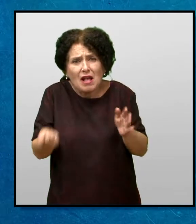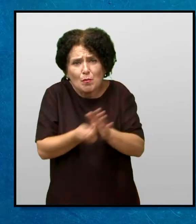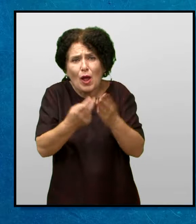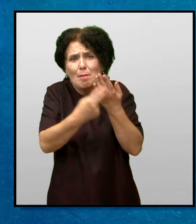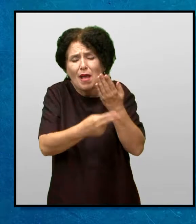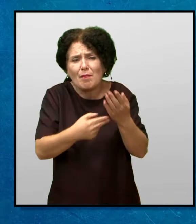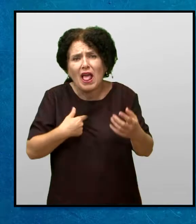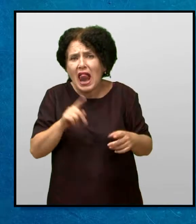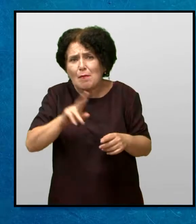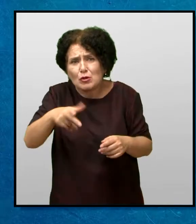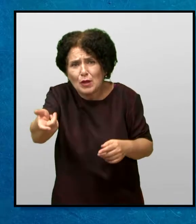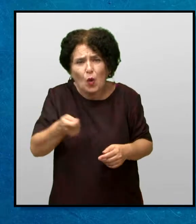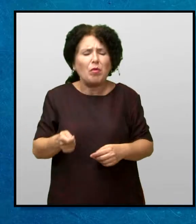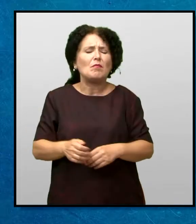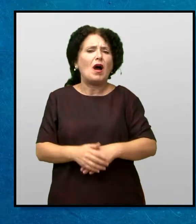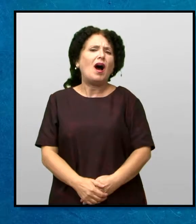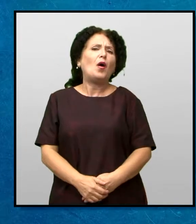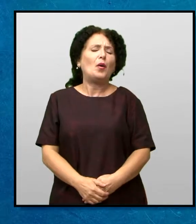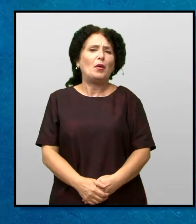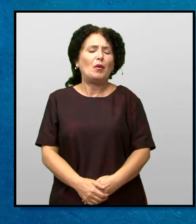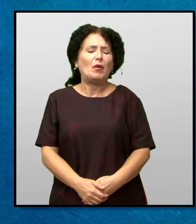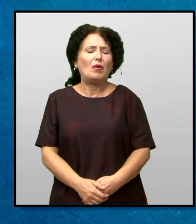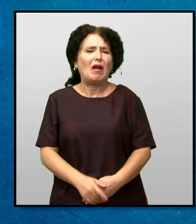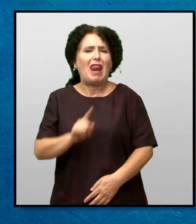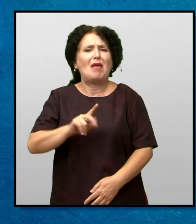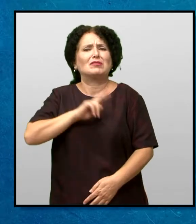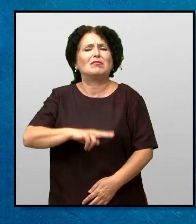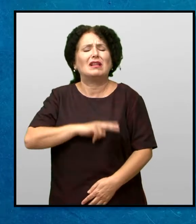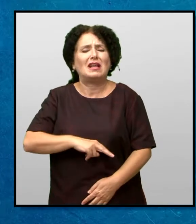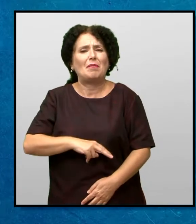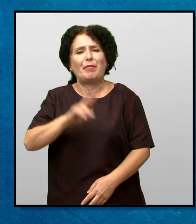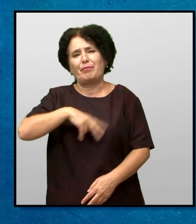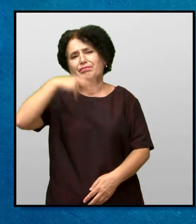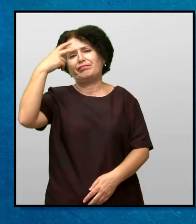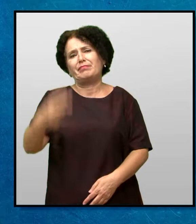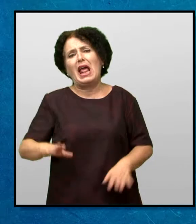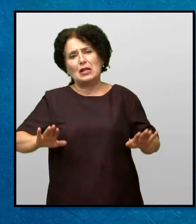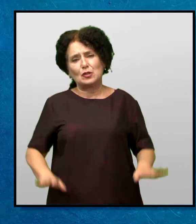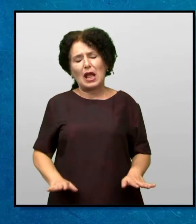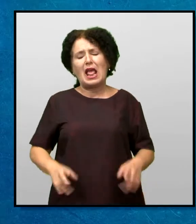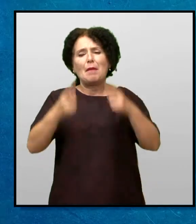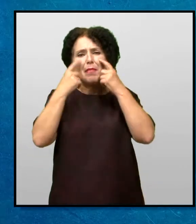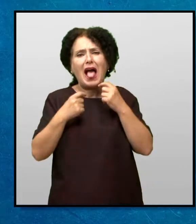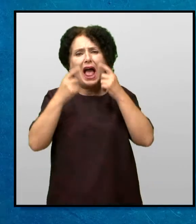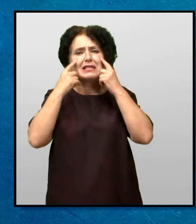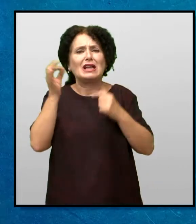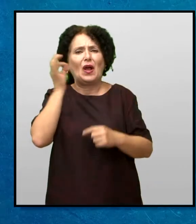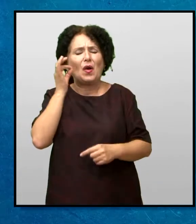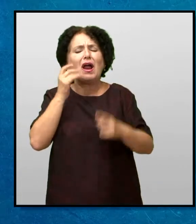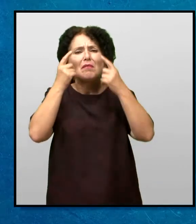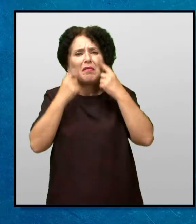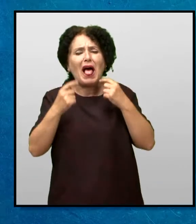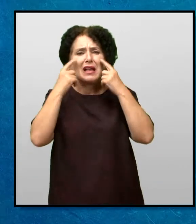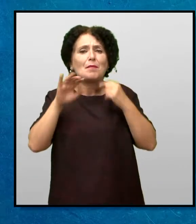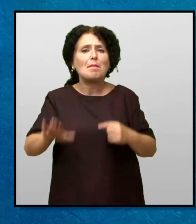продавање Тоа беше повеќе од колку што можеше Мери да поднесе Таа се струполи на столот и почна да рони горчливи